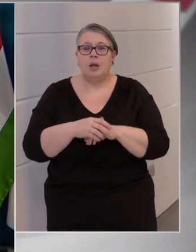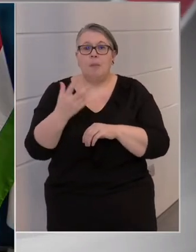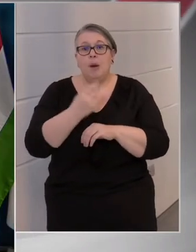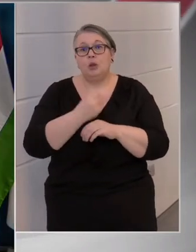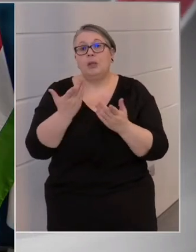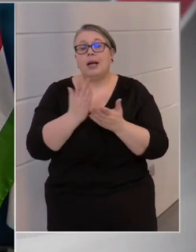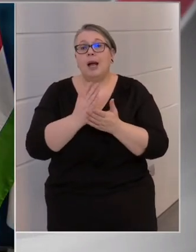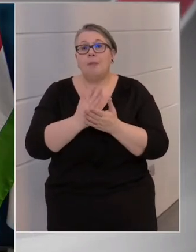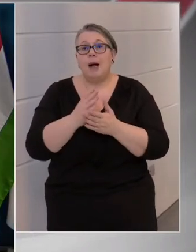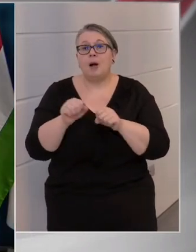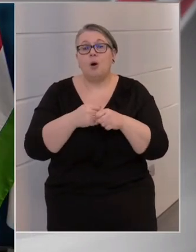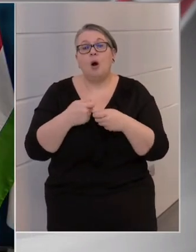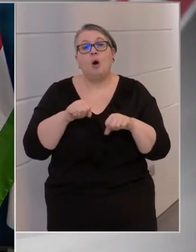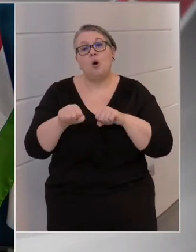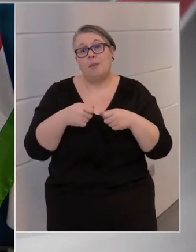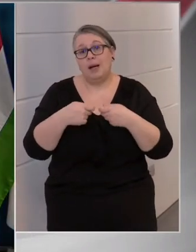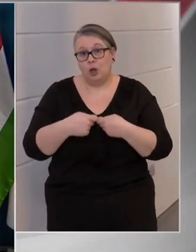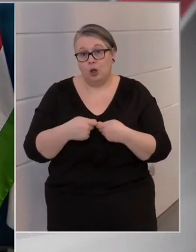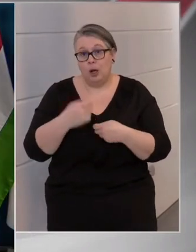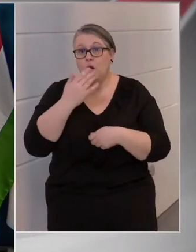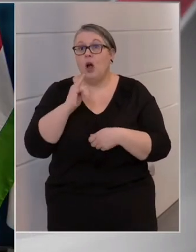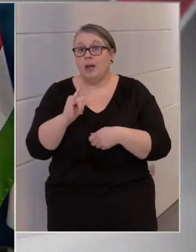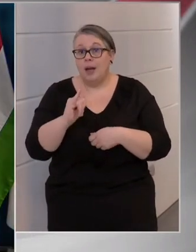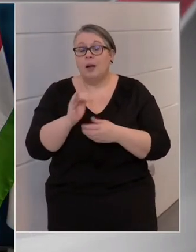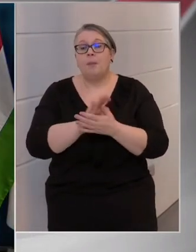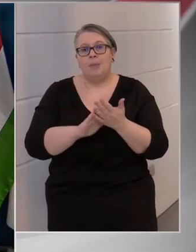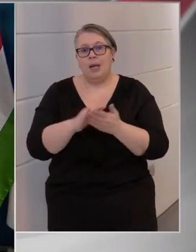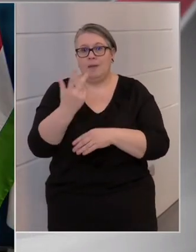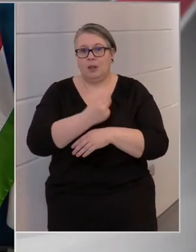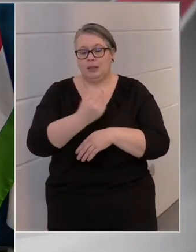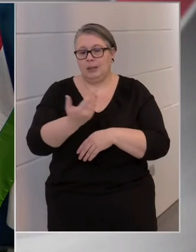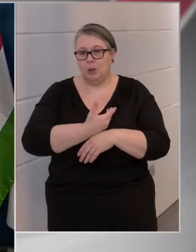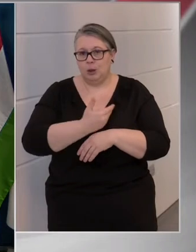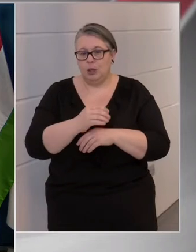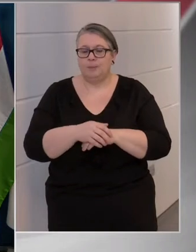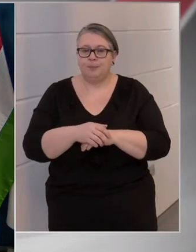Beoltották-e már a kormány tagjait, és ha igen, akkor milyen vakcinával?